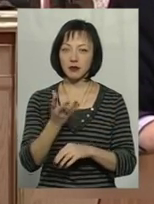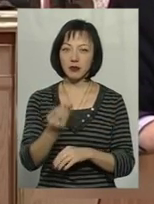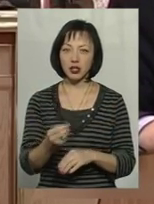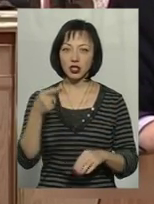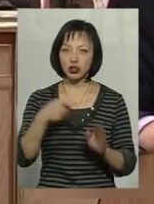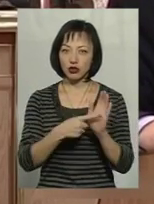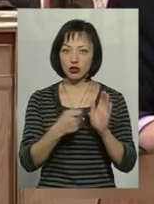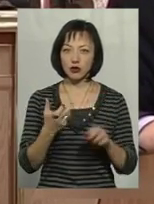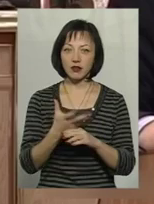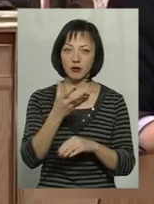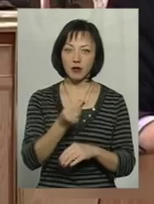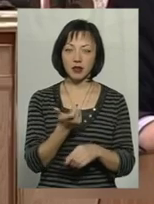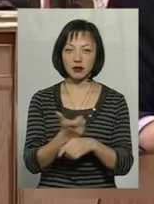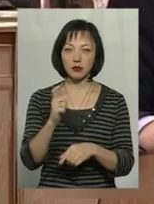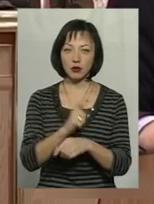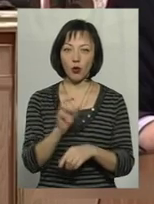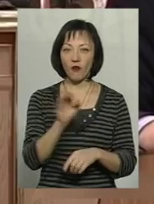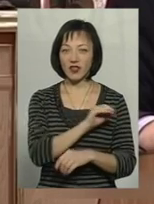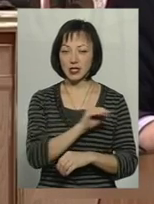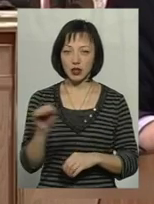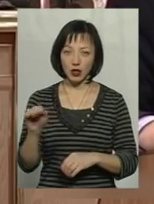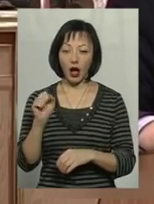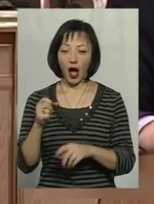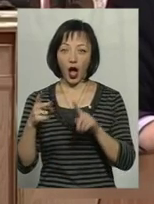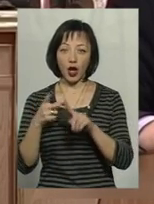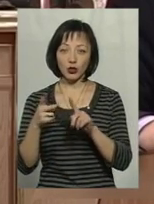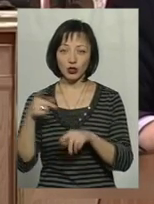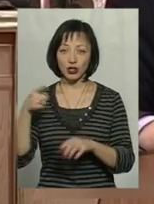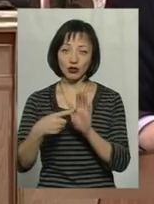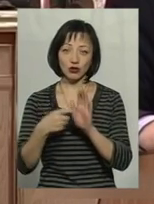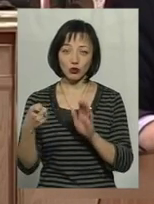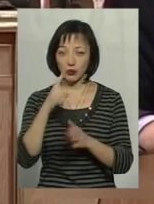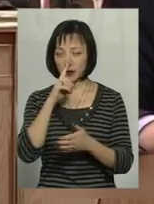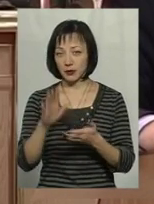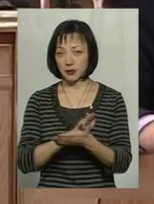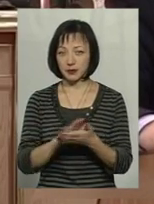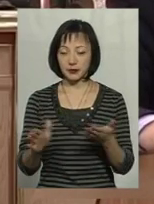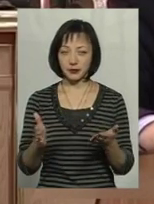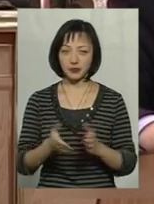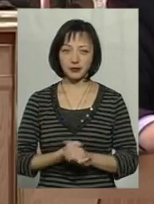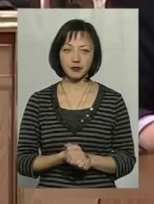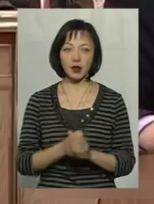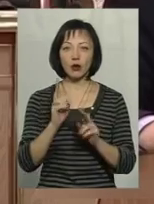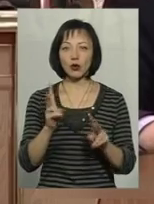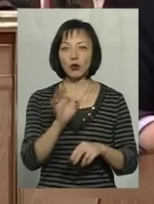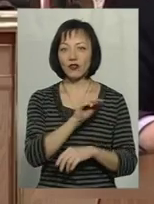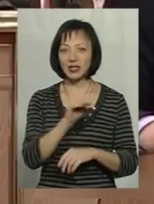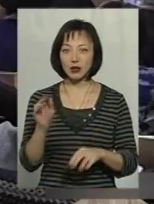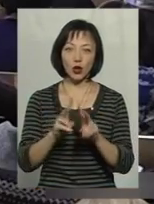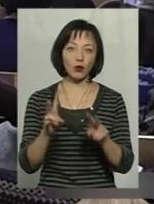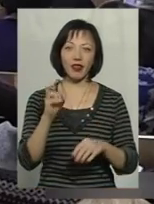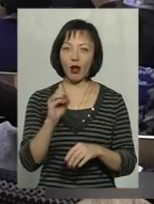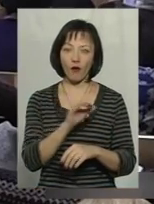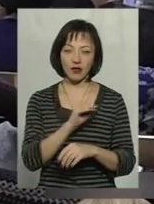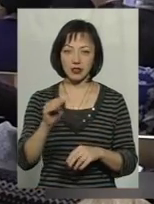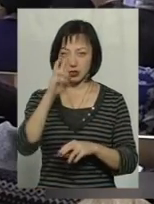1600 виплачується здебільшого офіційно, а других 1600, ну, хтось офіційно, хтось неофіційно.